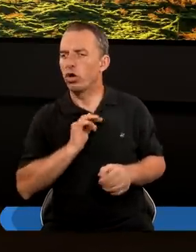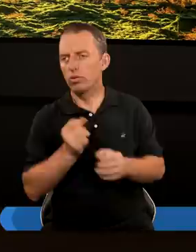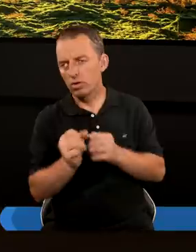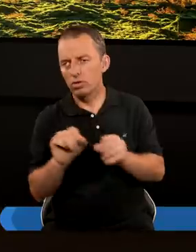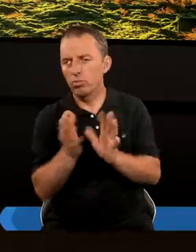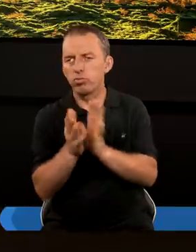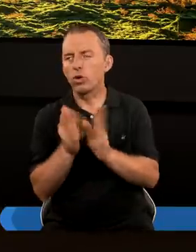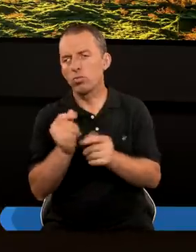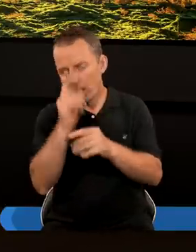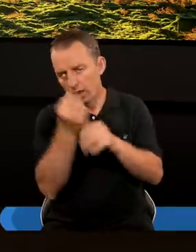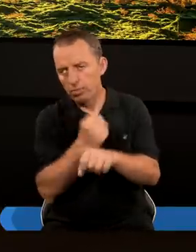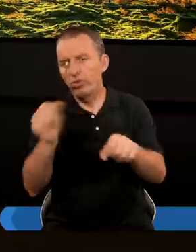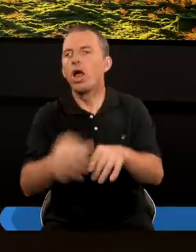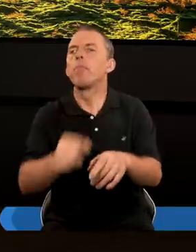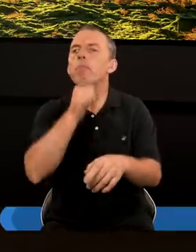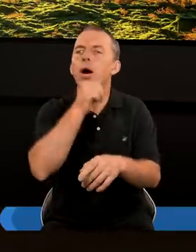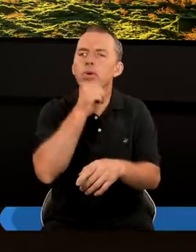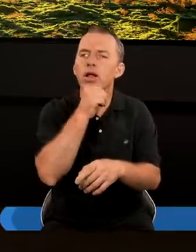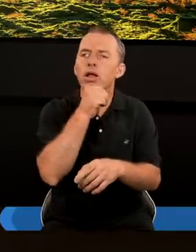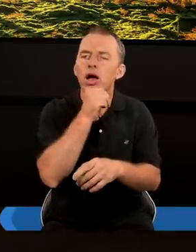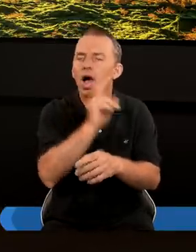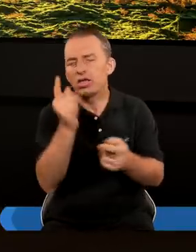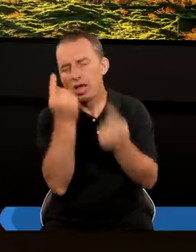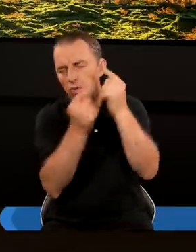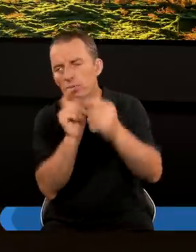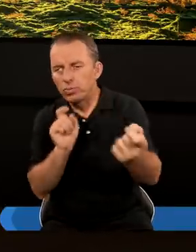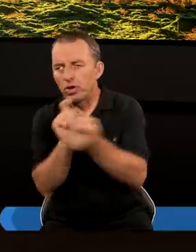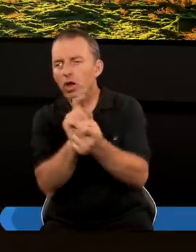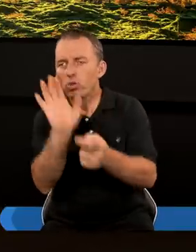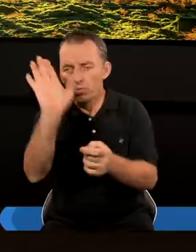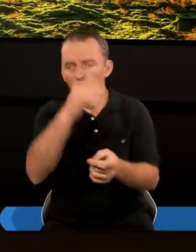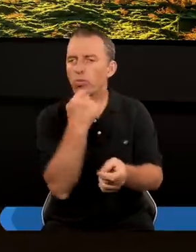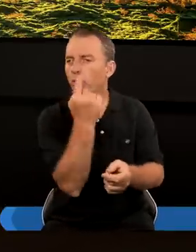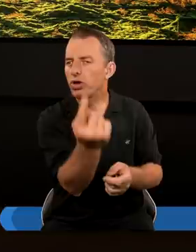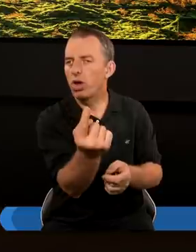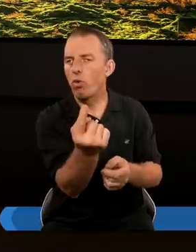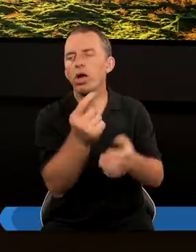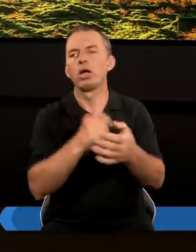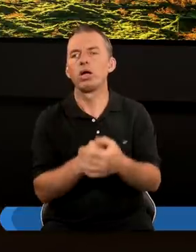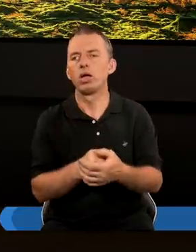zbawienie Jest Babilonem Czyli każda myśl Która sprzeciwia się Temu co powiedział Pan Bóg